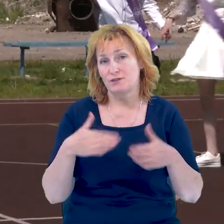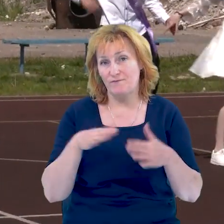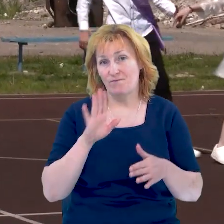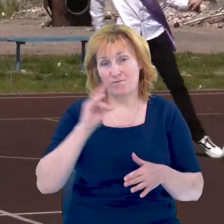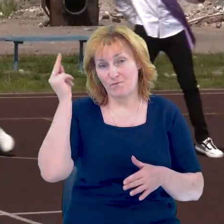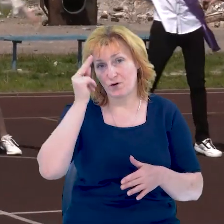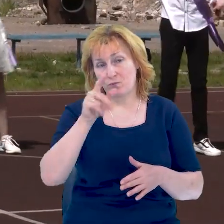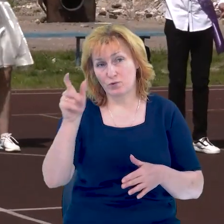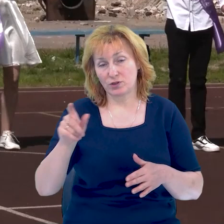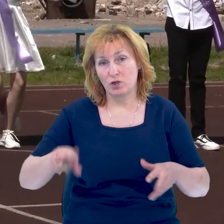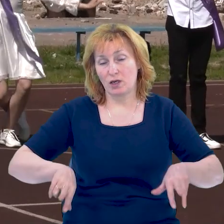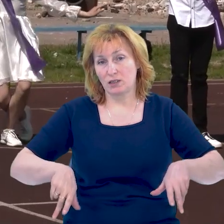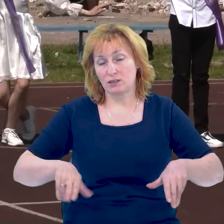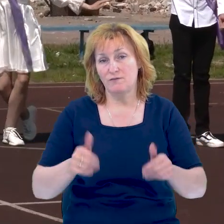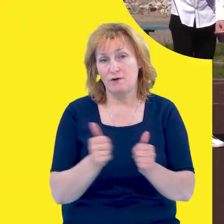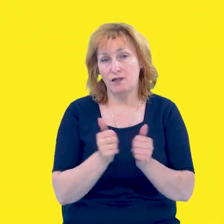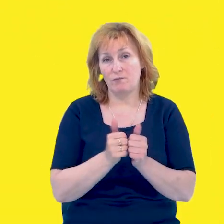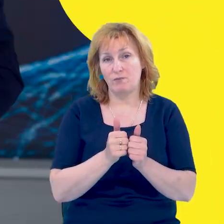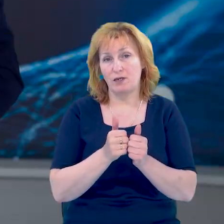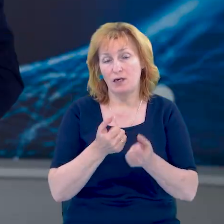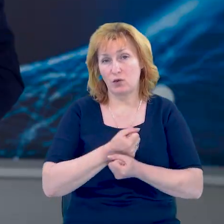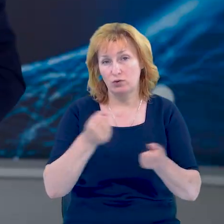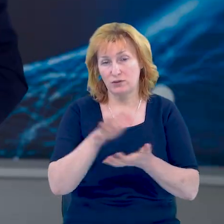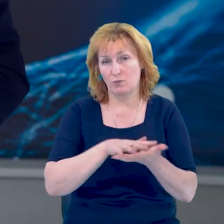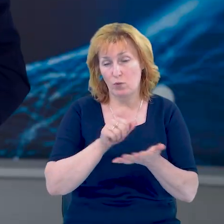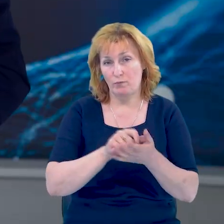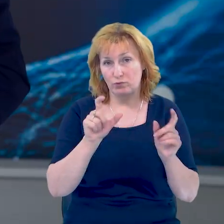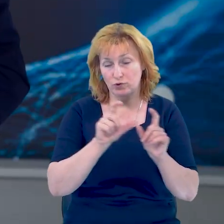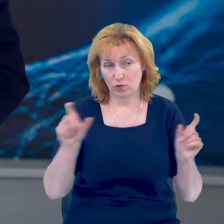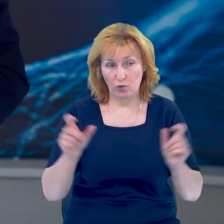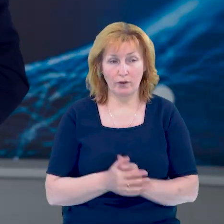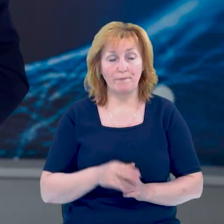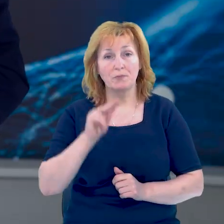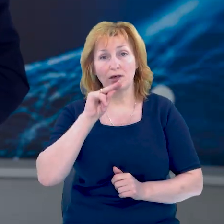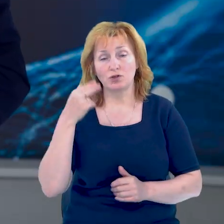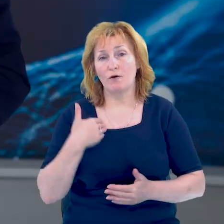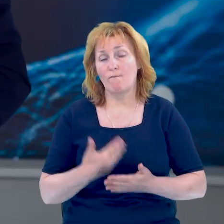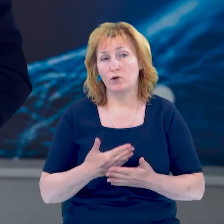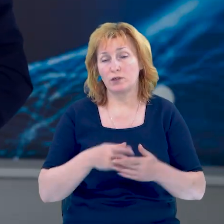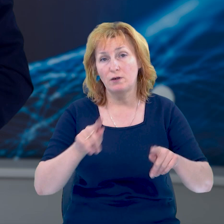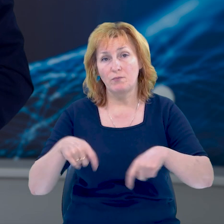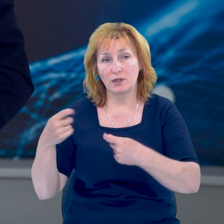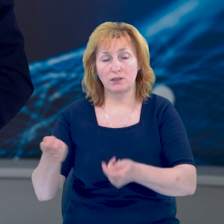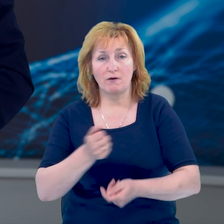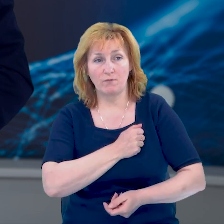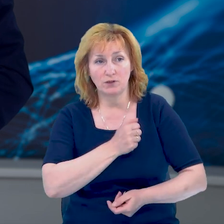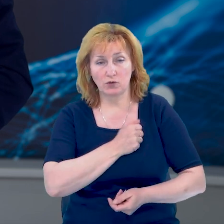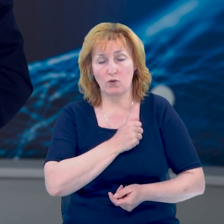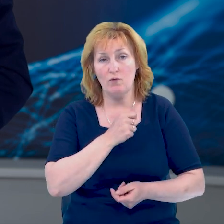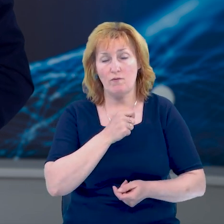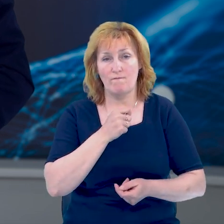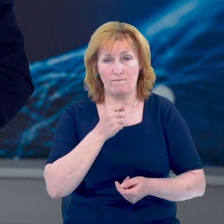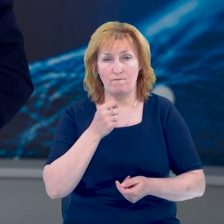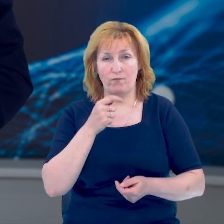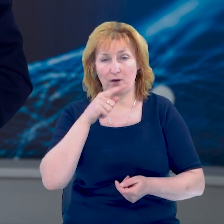вальсували біля розбомбленої школи. Чернігівські волонтери відремонтували та передали військовим трофейний російський